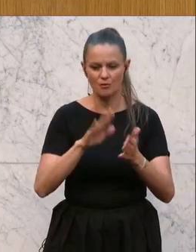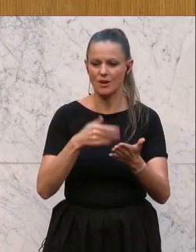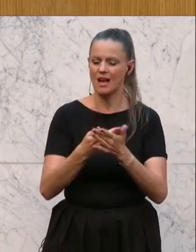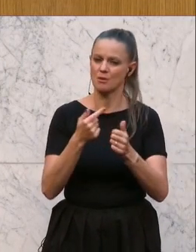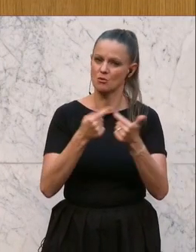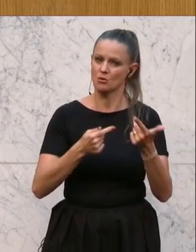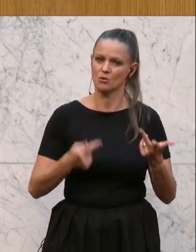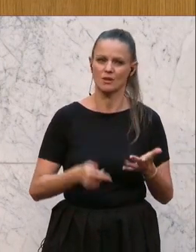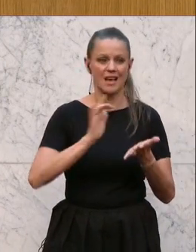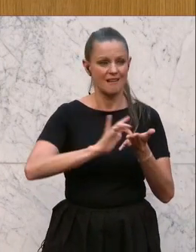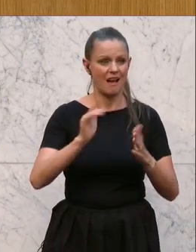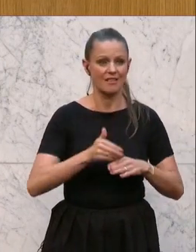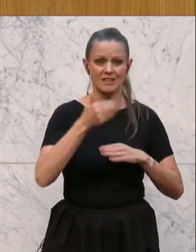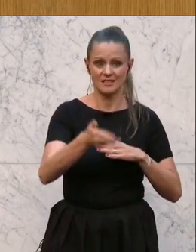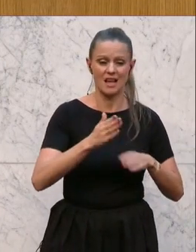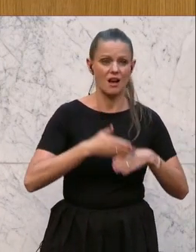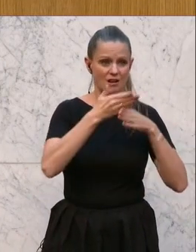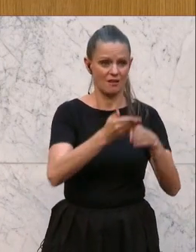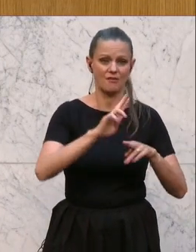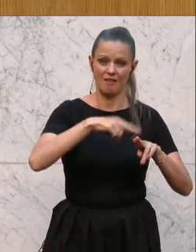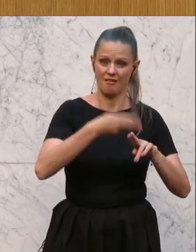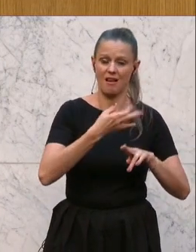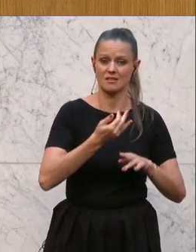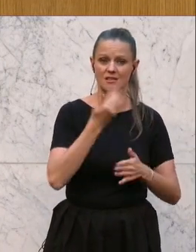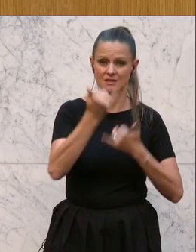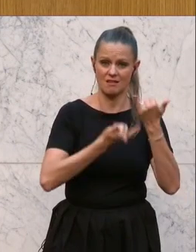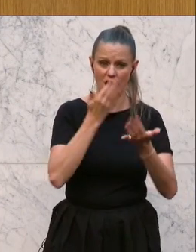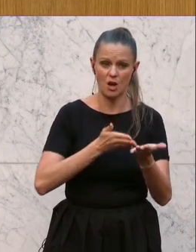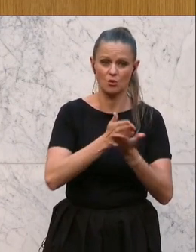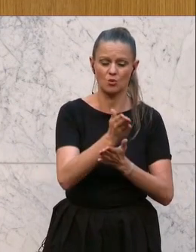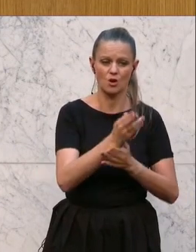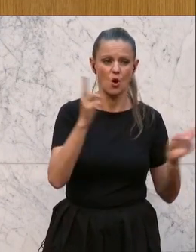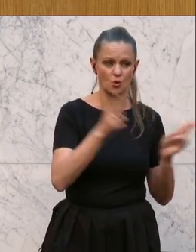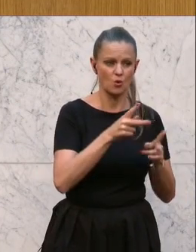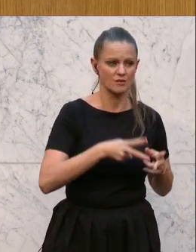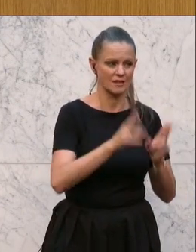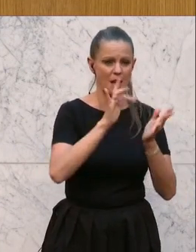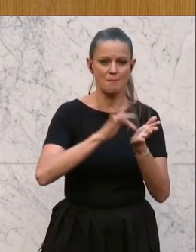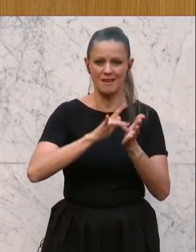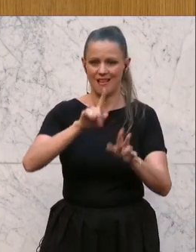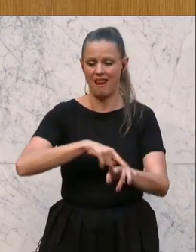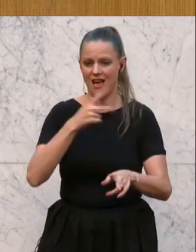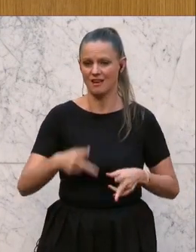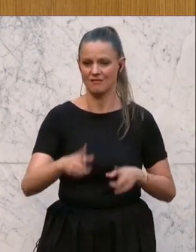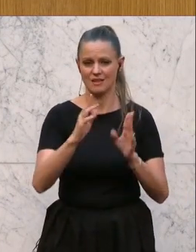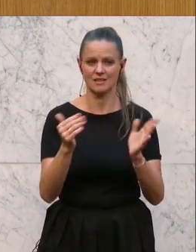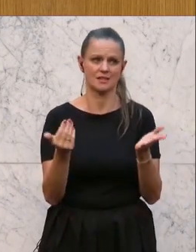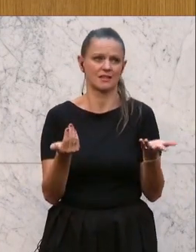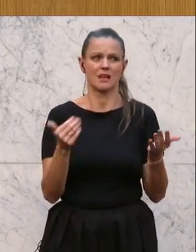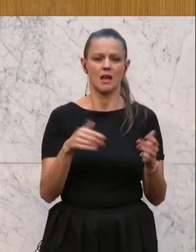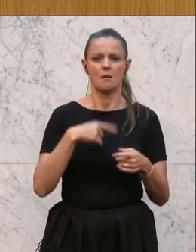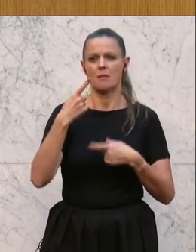Und gratis Nachhilfe für das ganze Jahr, das wären jetzt kurzfristige Maßnahmen. Langfristig, mittel und langfristig brauchen wir aber, und da braucht man nicht